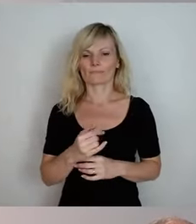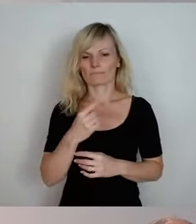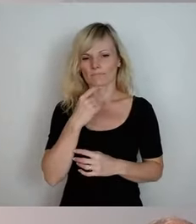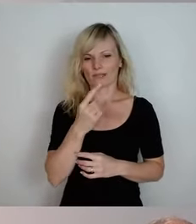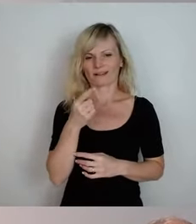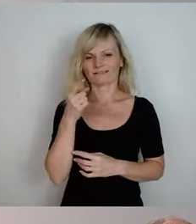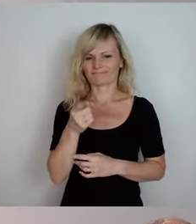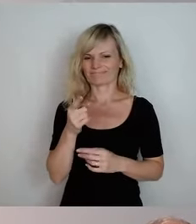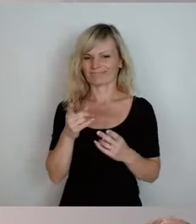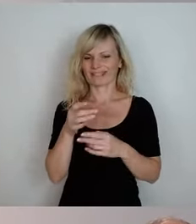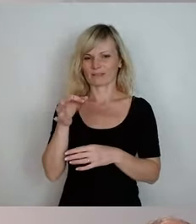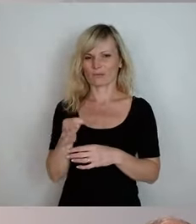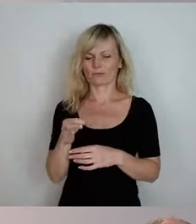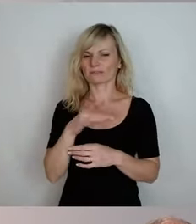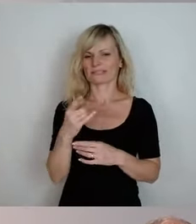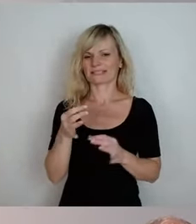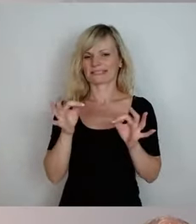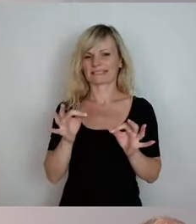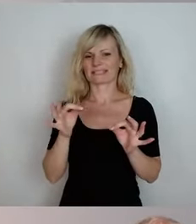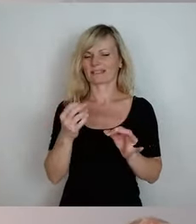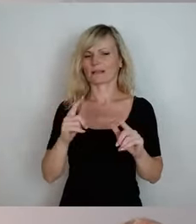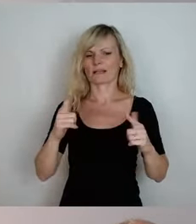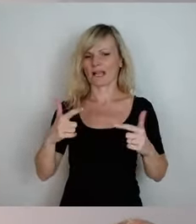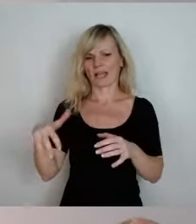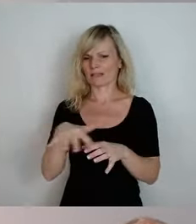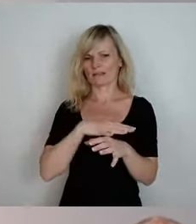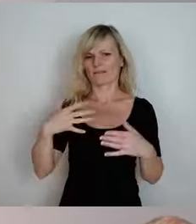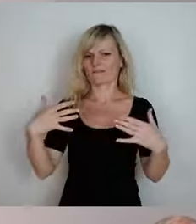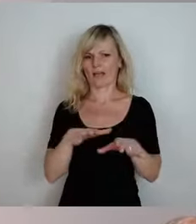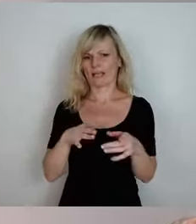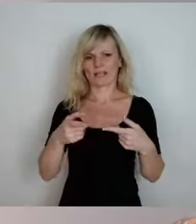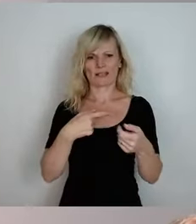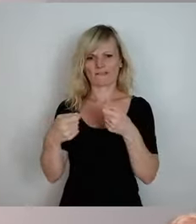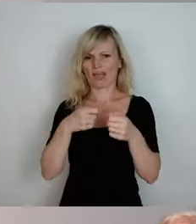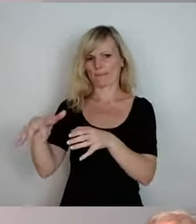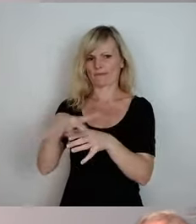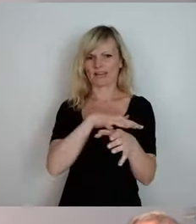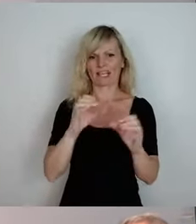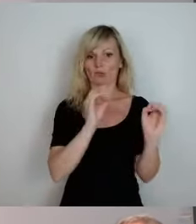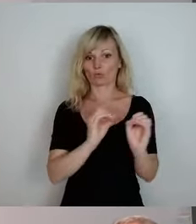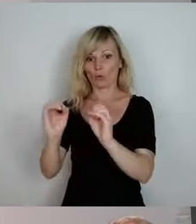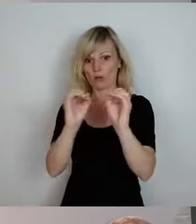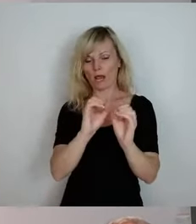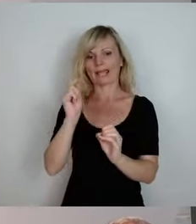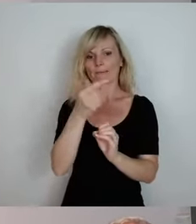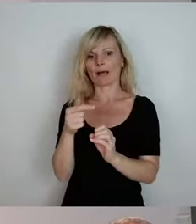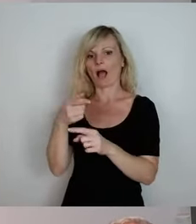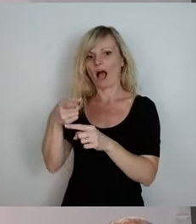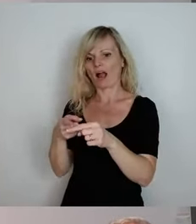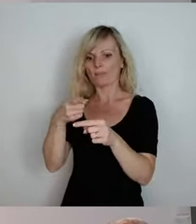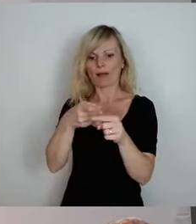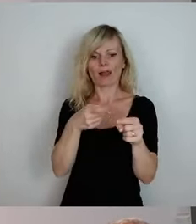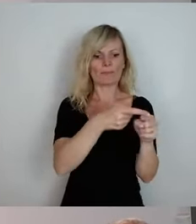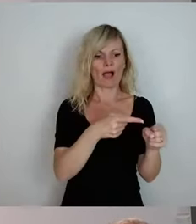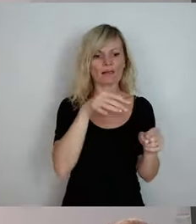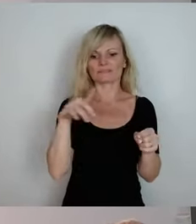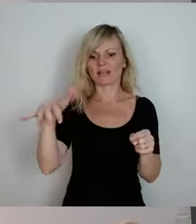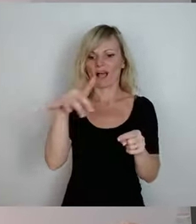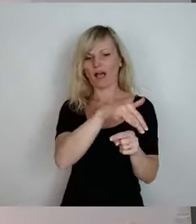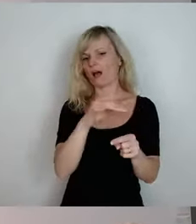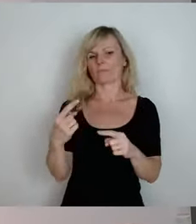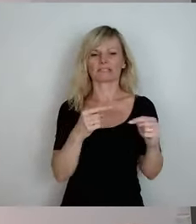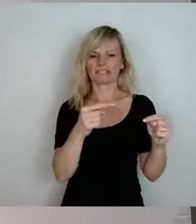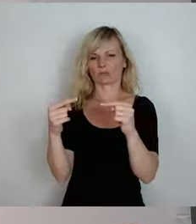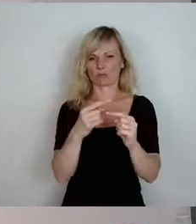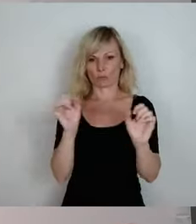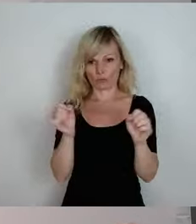Also erstens haben wir überhaupt keine freien Gewerbeflächen, also null. Wir haben ein Splitterflächen. Ist vollkommen indiskutabel, wenn jetzt